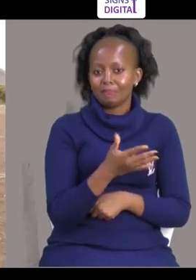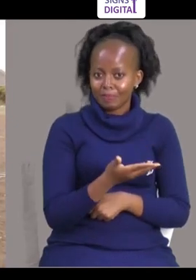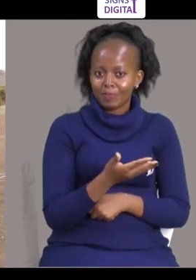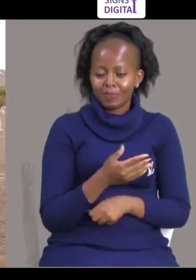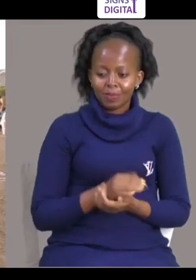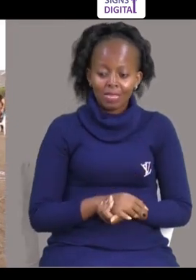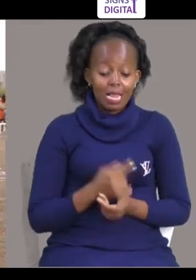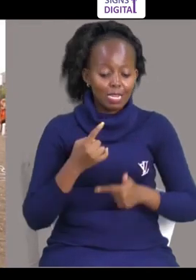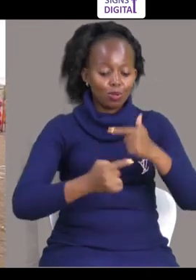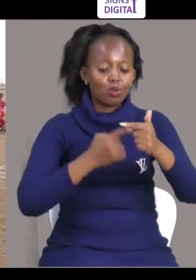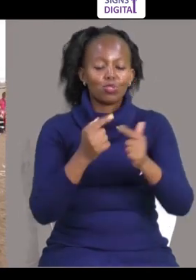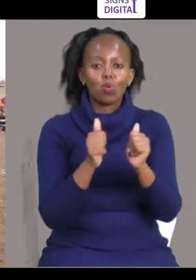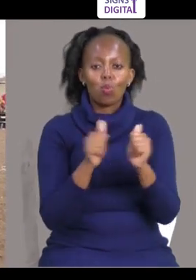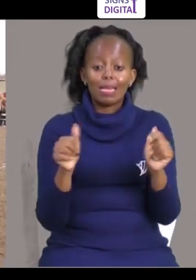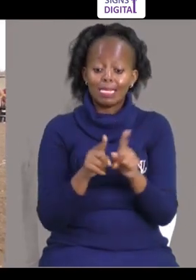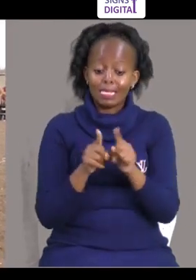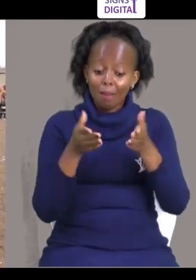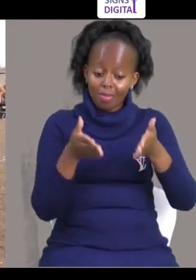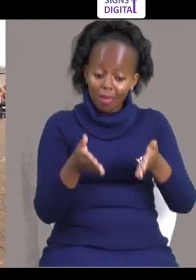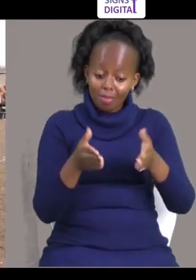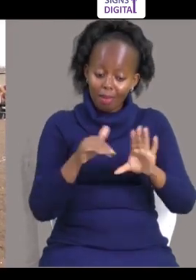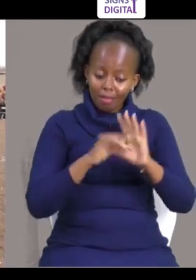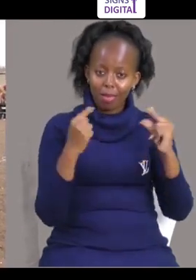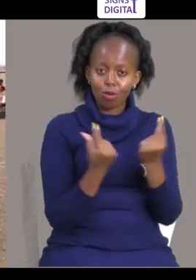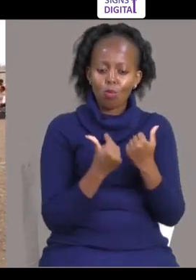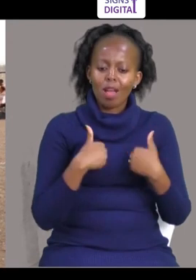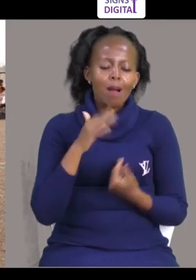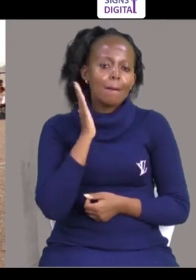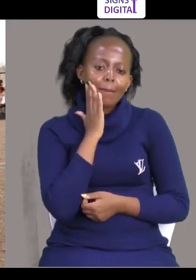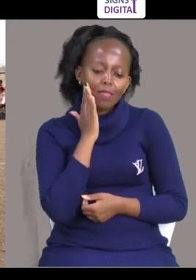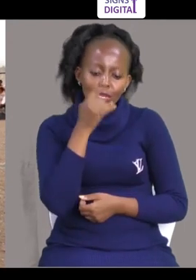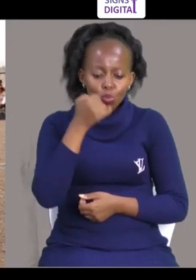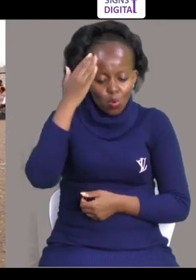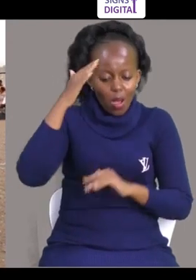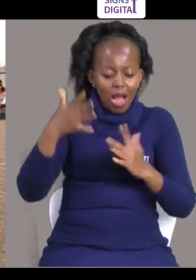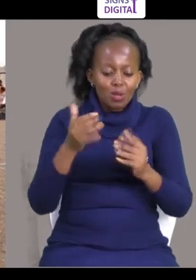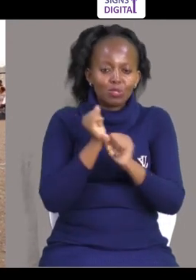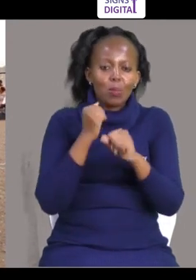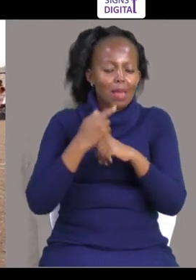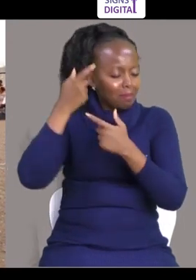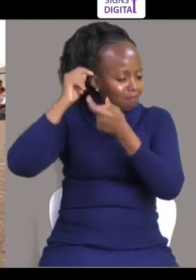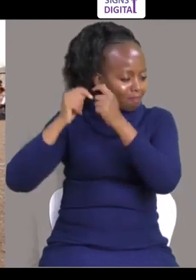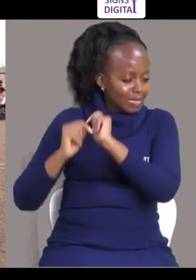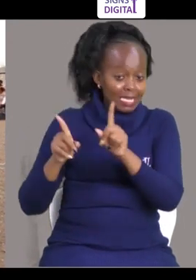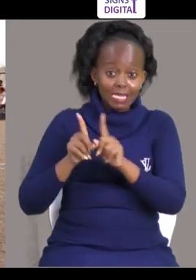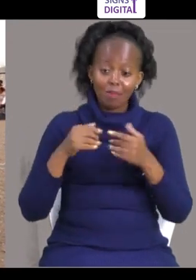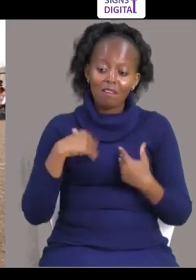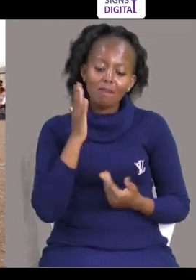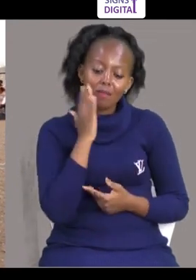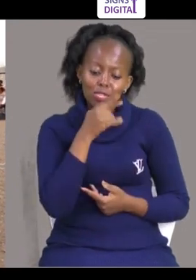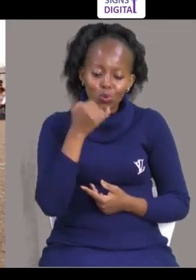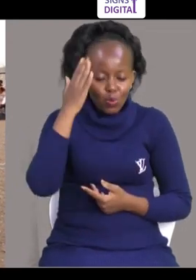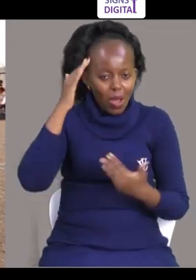edia katuwenyesha hii Na tunahenderea vizuri Na hapa hapa kwa kifudi Kuna wa mama wanajua